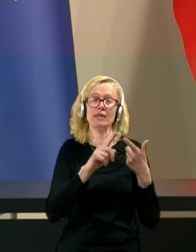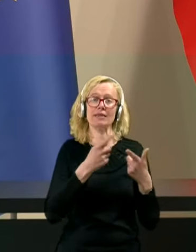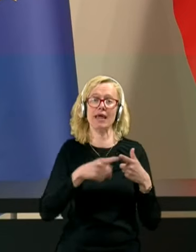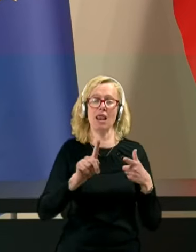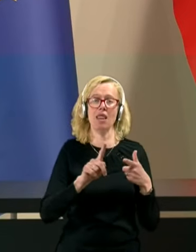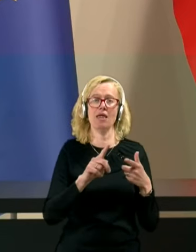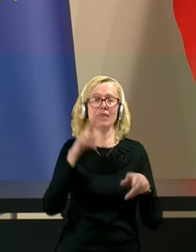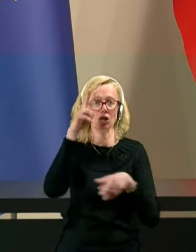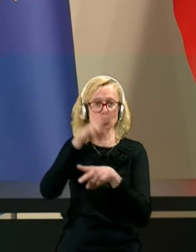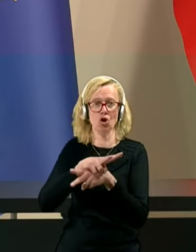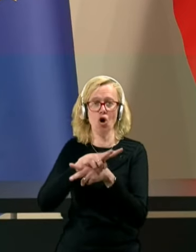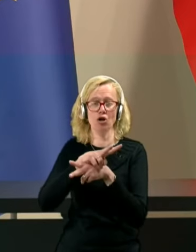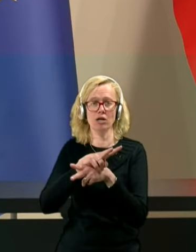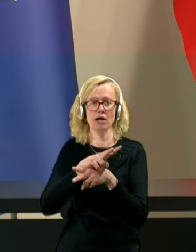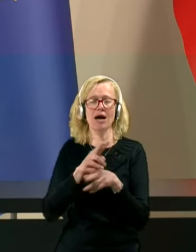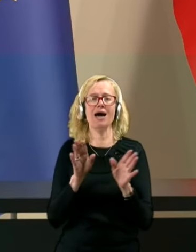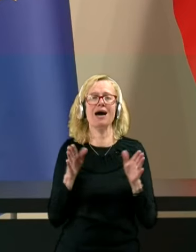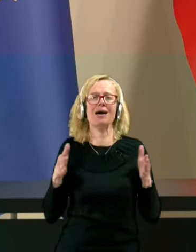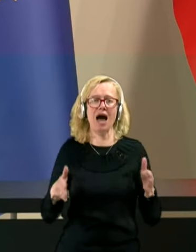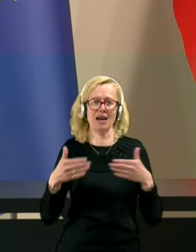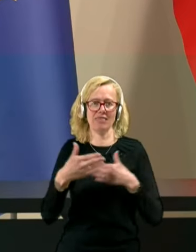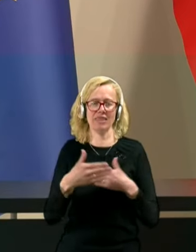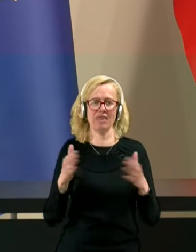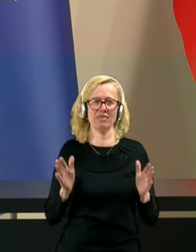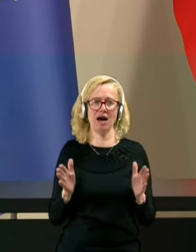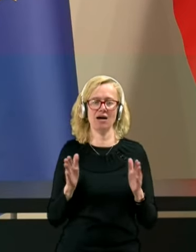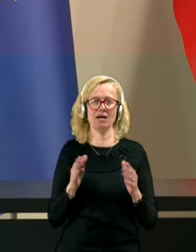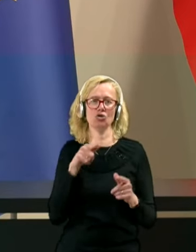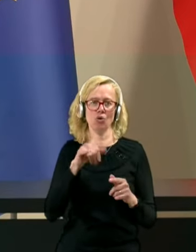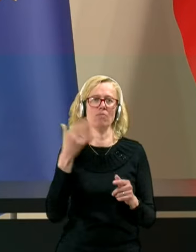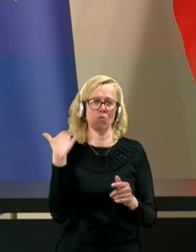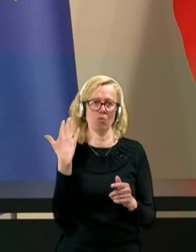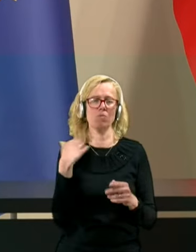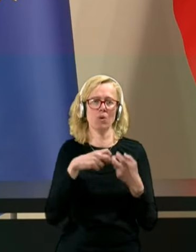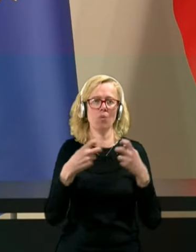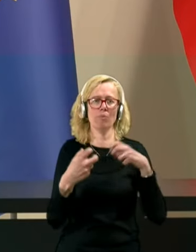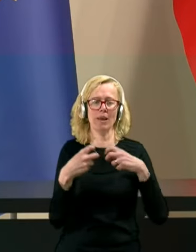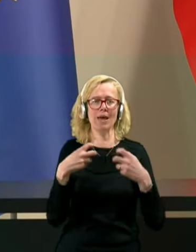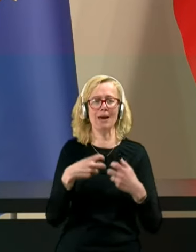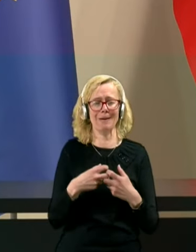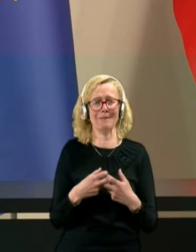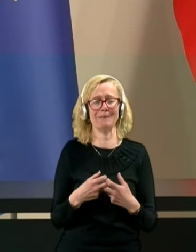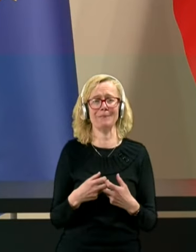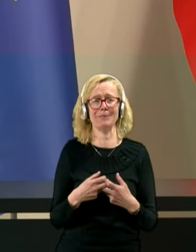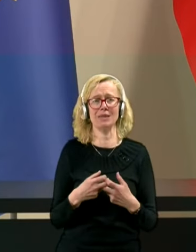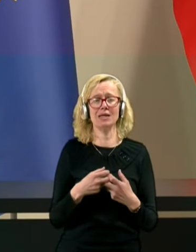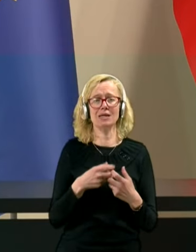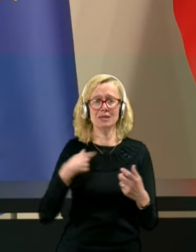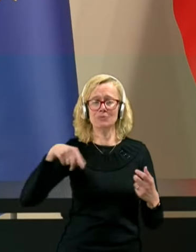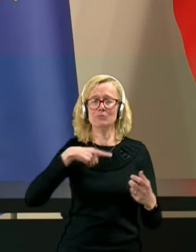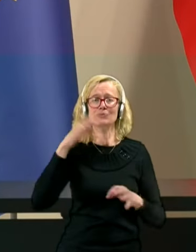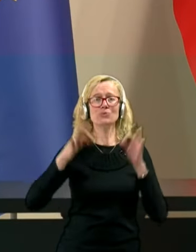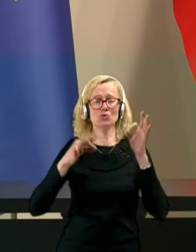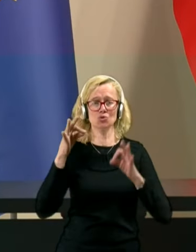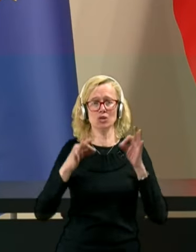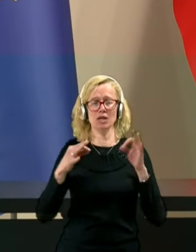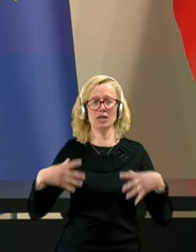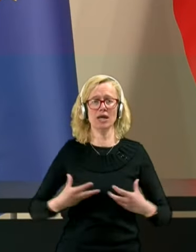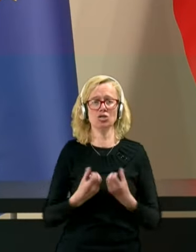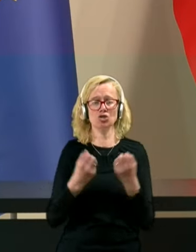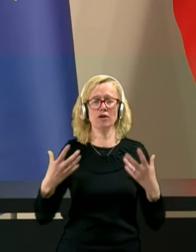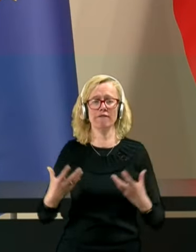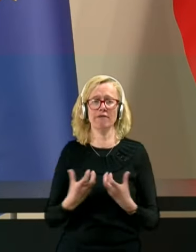nad karantenami, ki je bil problem in smo ga skušali reševati,